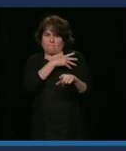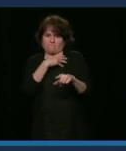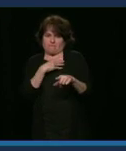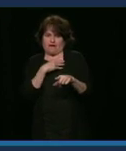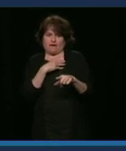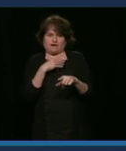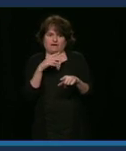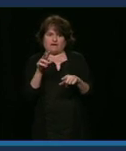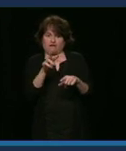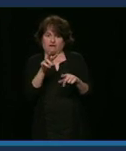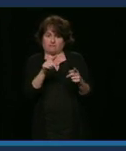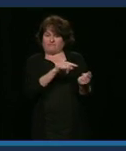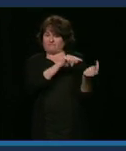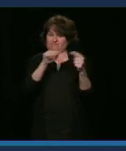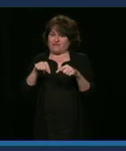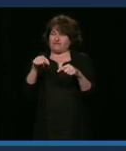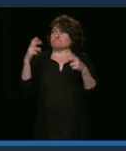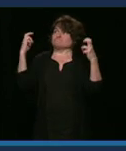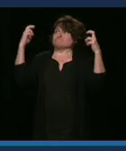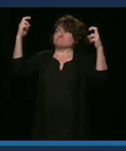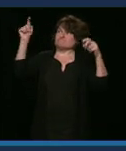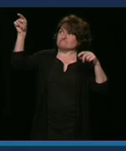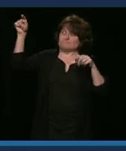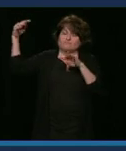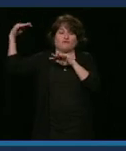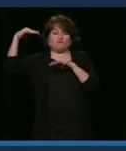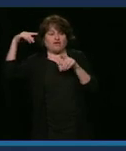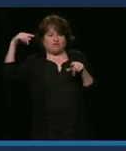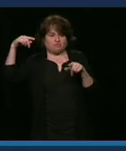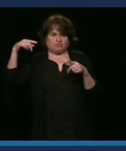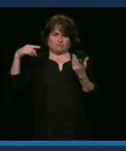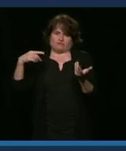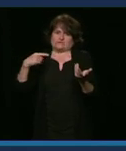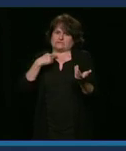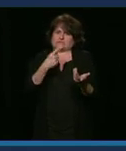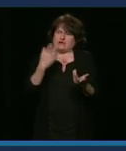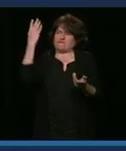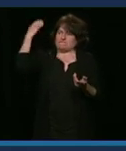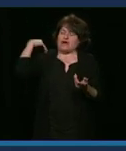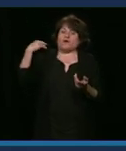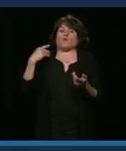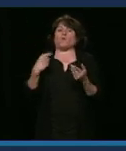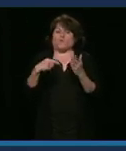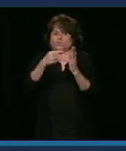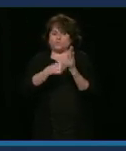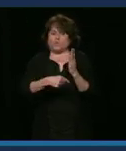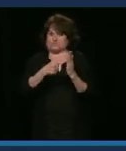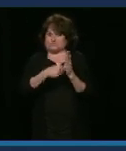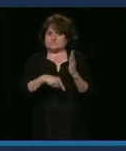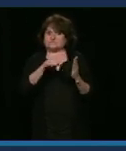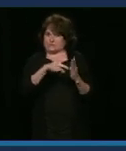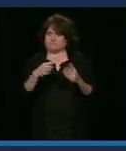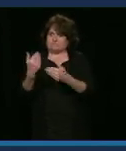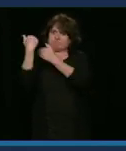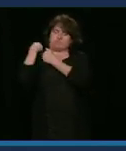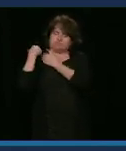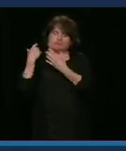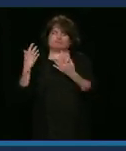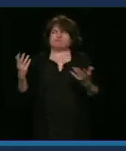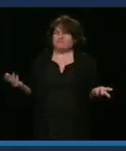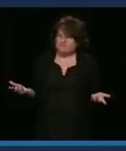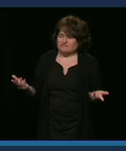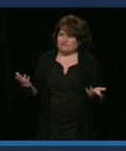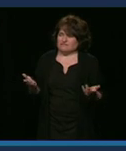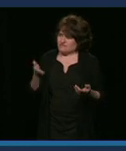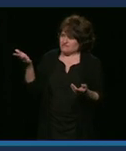Il a déclaré que le dossier serait politique. Ils ont une question très simple, le Premier ministre. Quand est-ce qu'il va aller